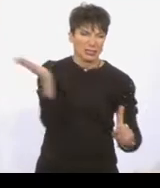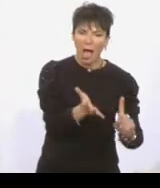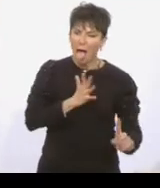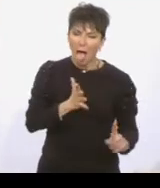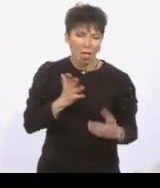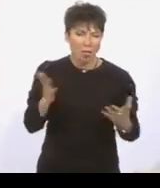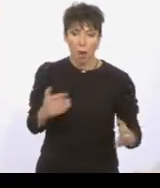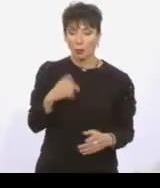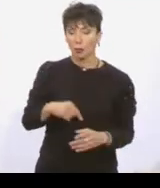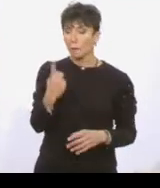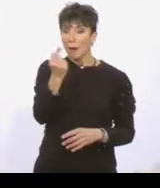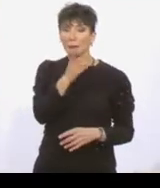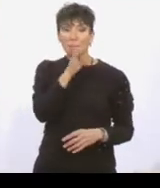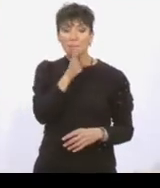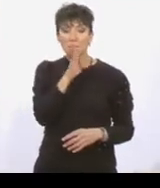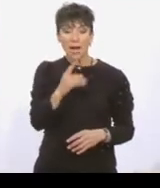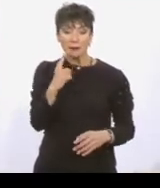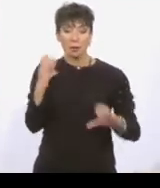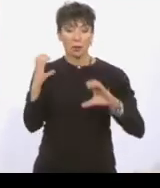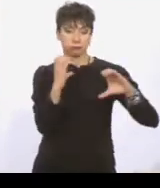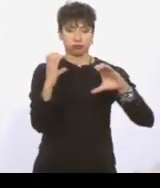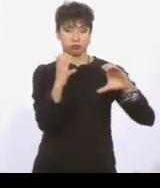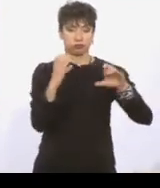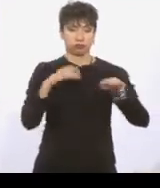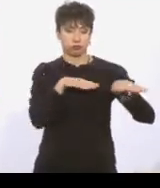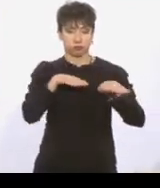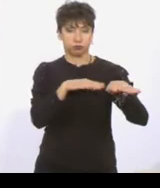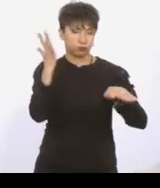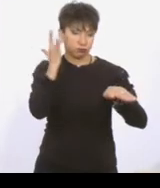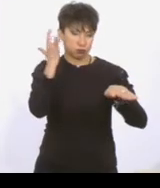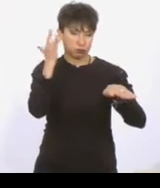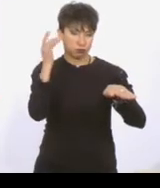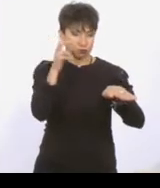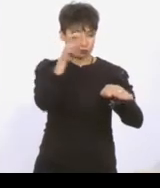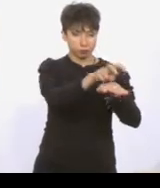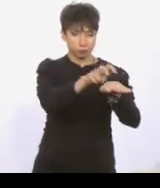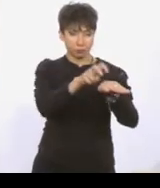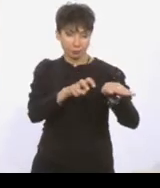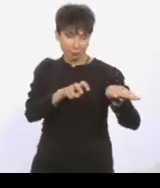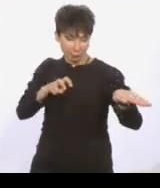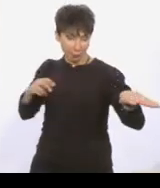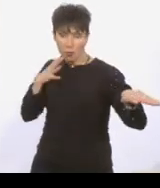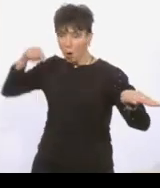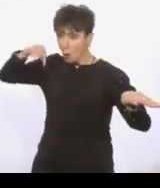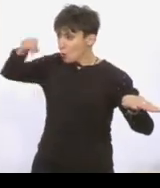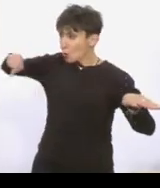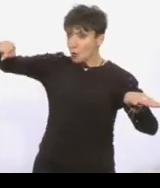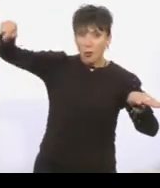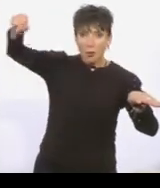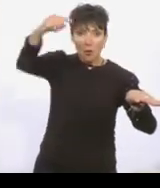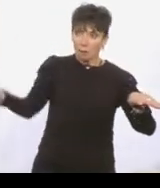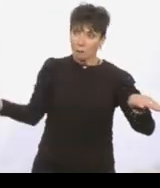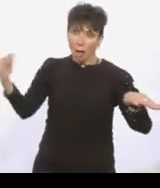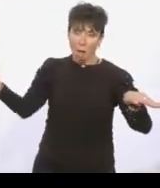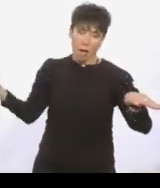Η ώρα είναι μία και μισή το μεσημέρι. Ακόμα ένα κομβόι από τις βομβαρδισμένες περιοχές έφτασε σε αυτό εδώ το σημείο. Οι κάτοικοι που έζησαν τον εφιάλτη